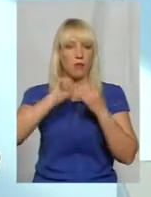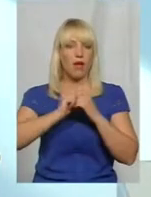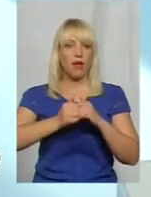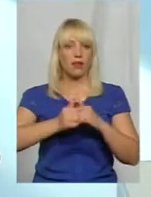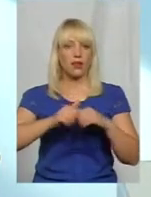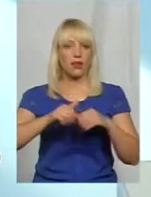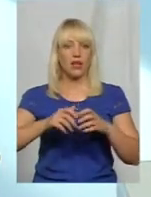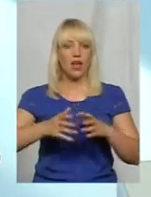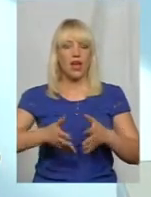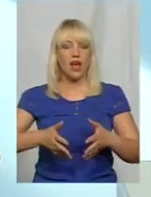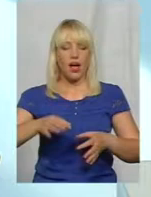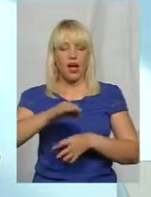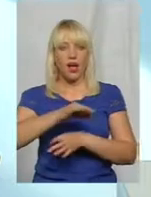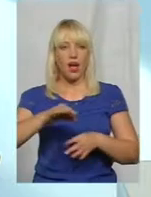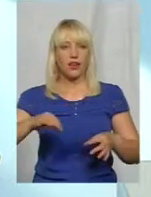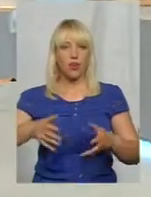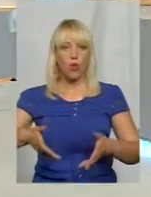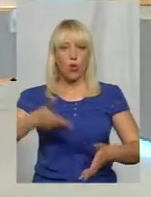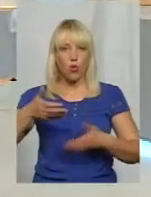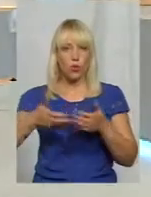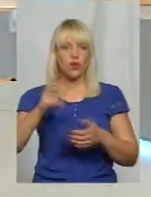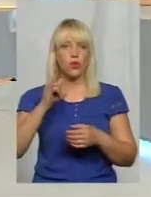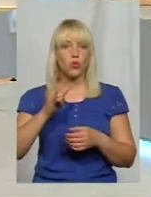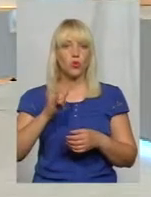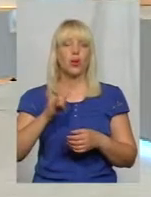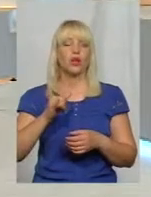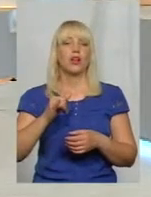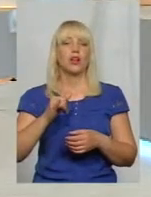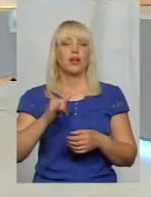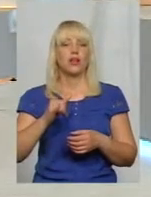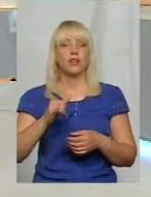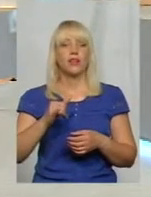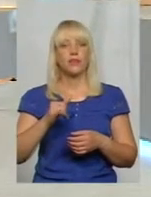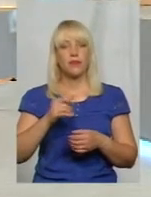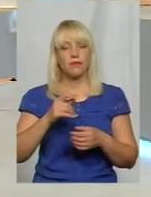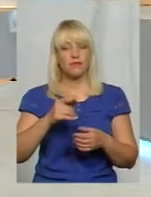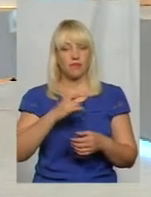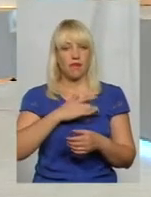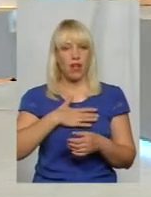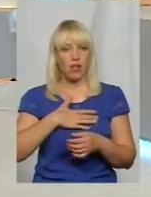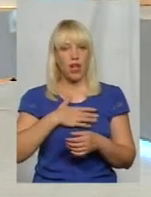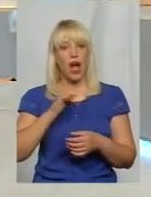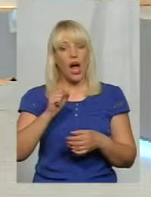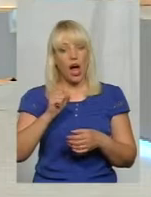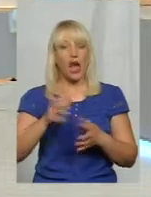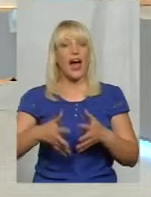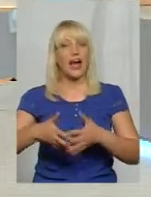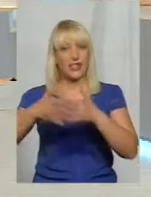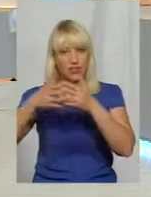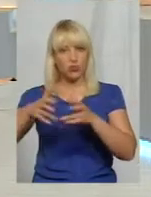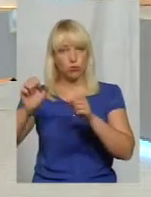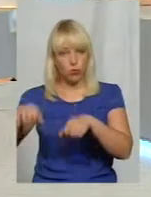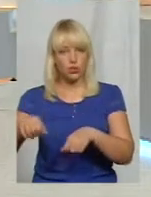археології тільки у приватній власності. Архітектура може бути. Але те, що роблять